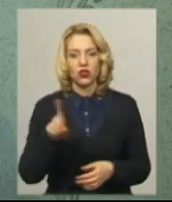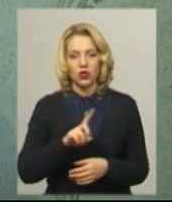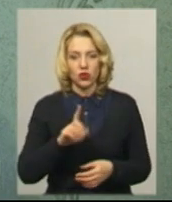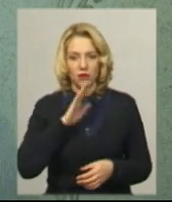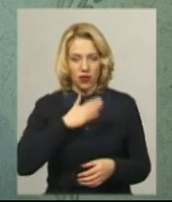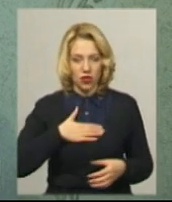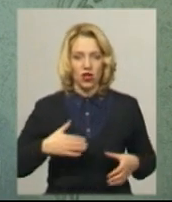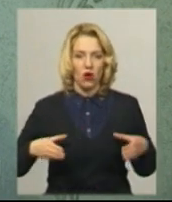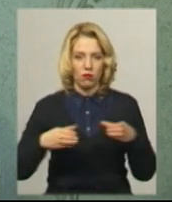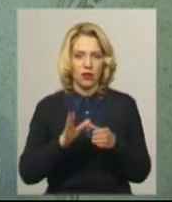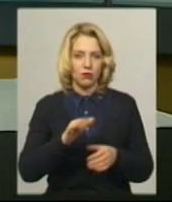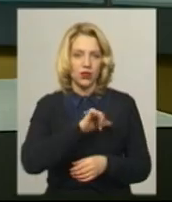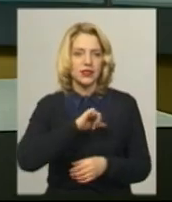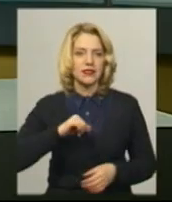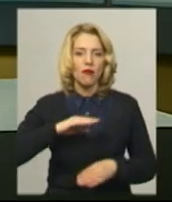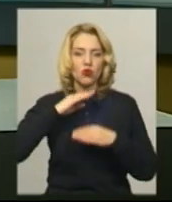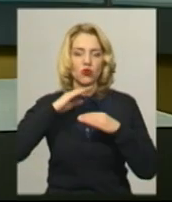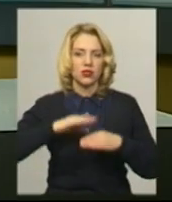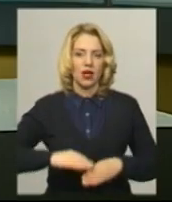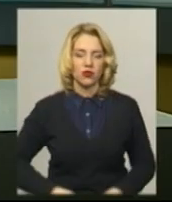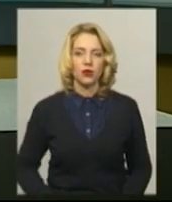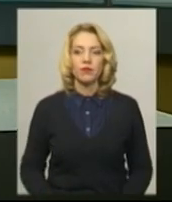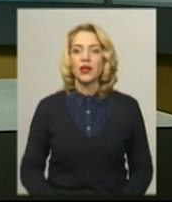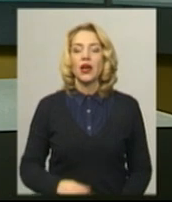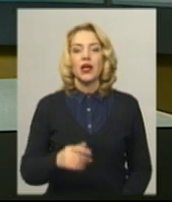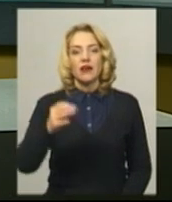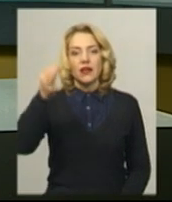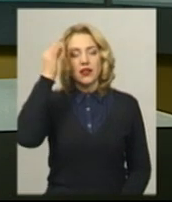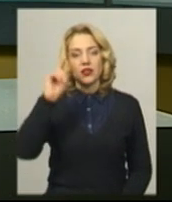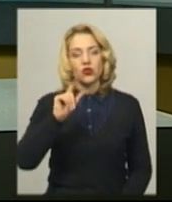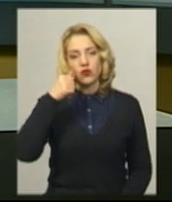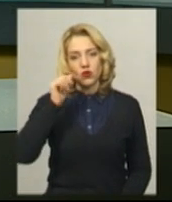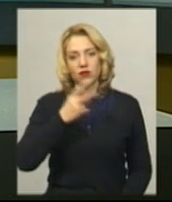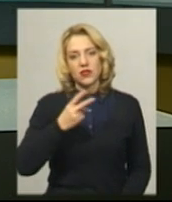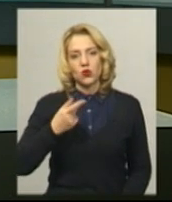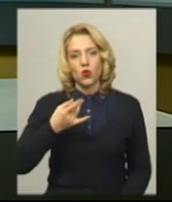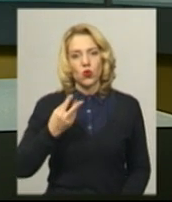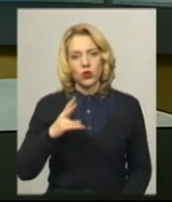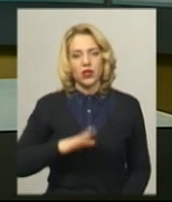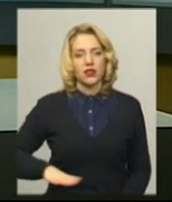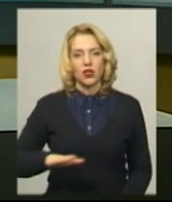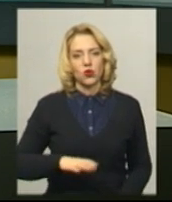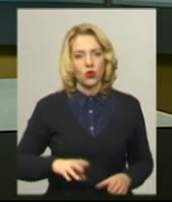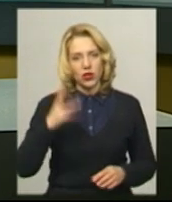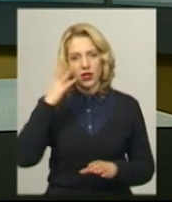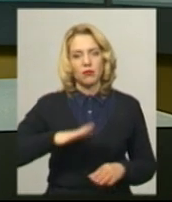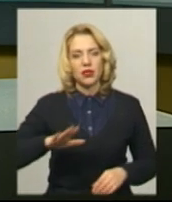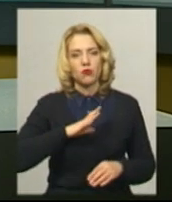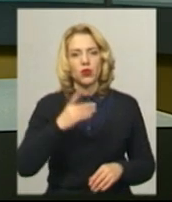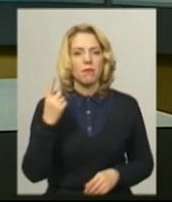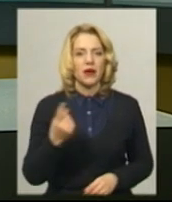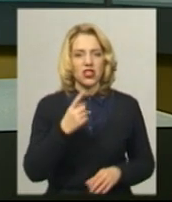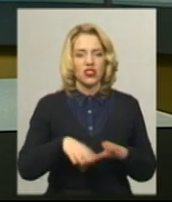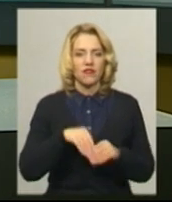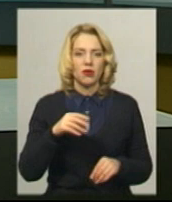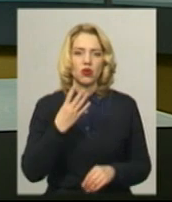самодостатньою Нагадаю, вчора, 22 грудня, на території Хмельниччини відбулися перші вибори в чотирьох ОТГ